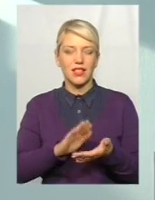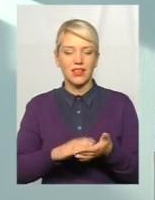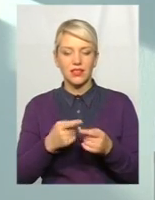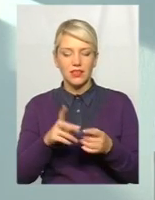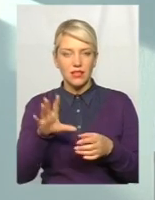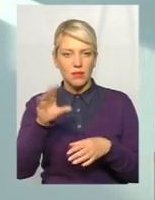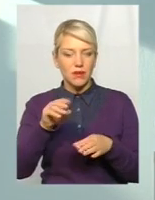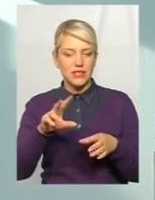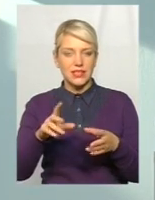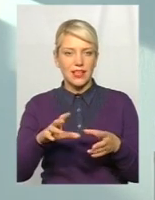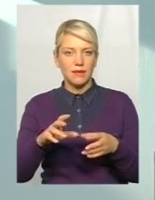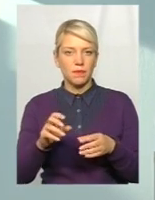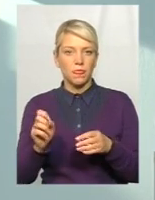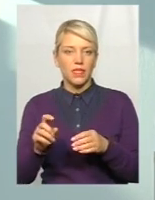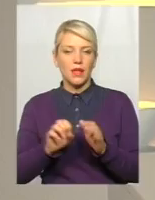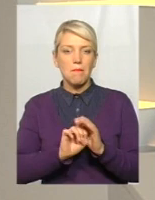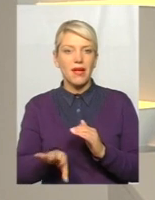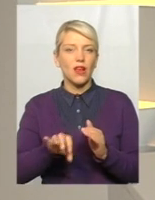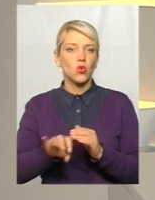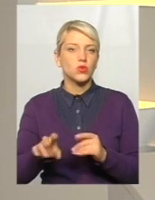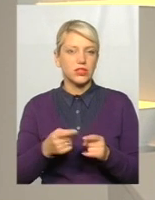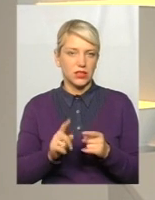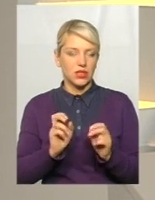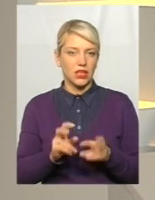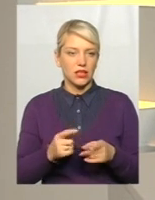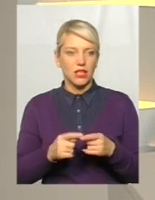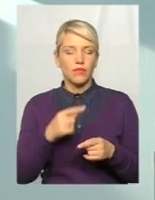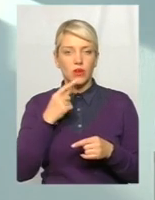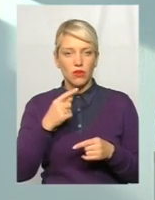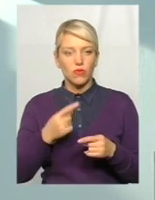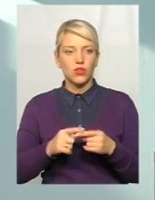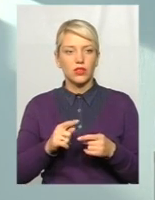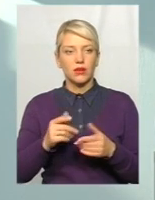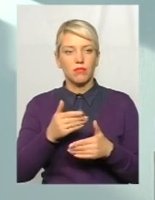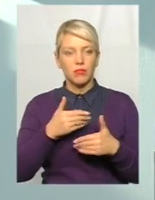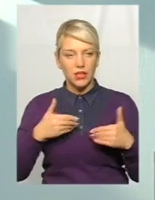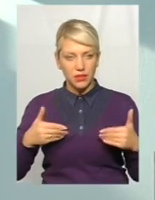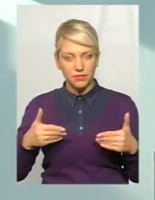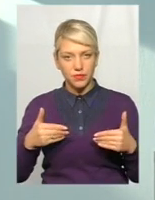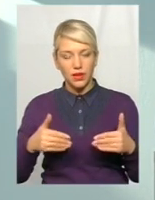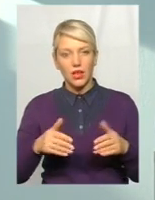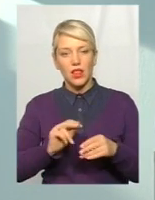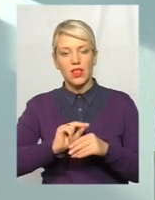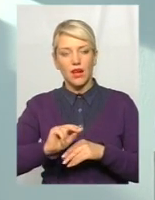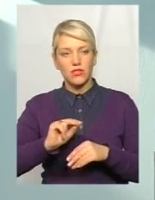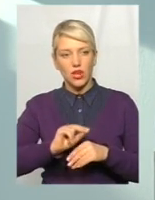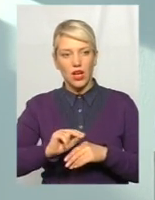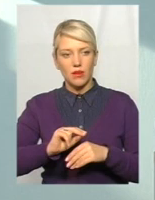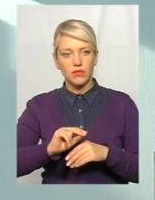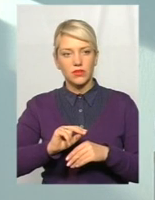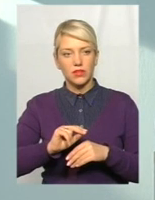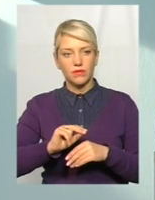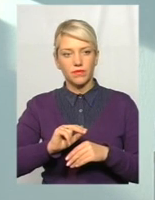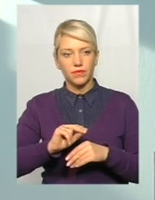перегрузити, як мінімум. Тому ми вибрали такі алгоритм роботи, коли ми навчаємо саме ваших